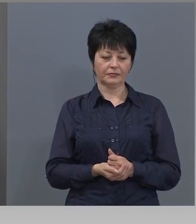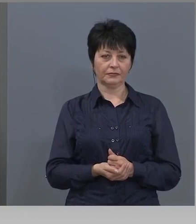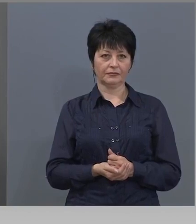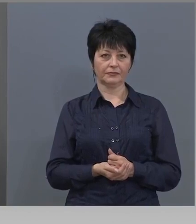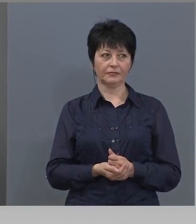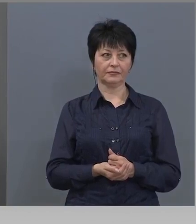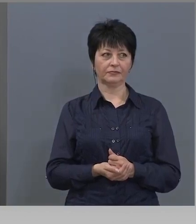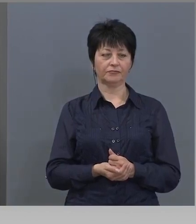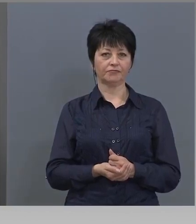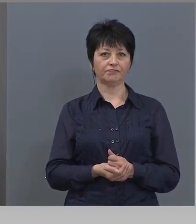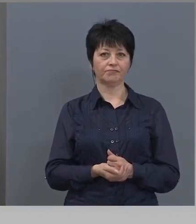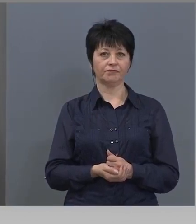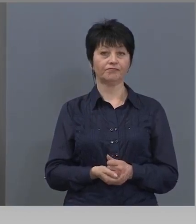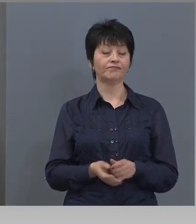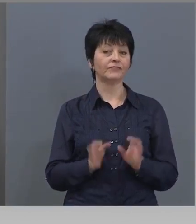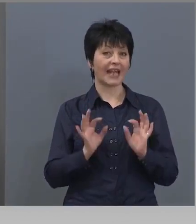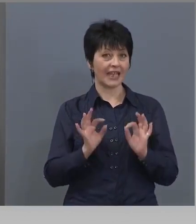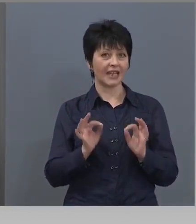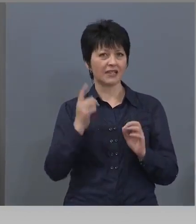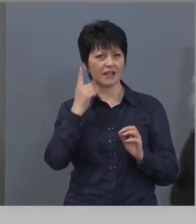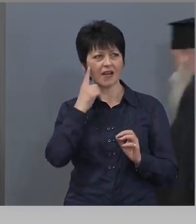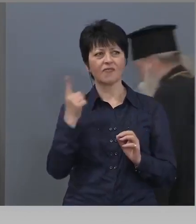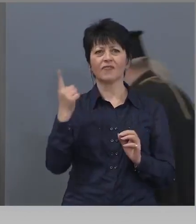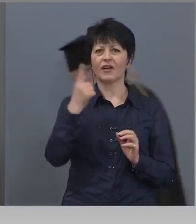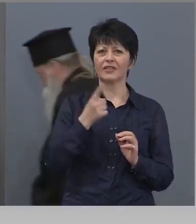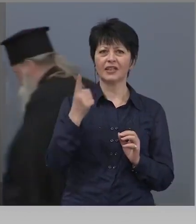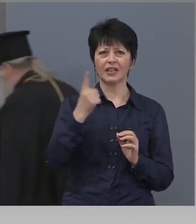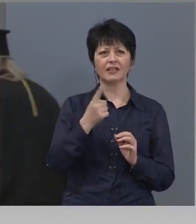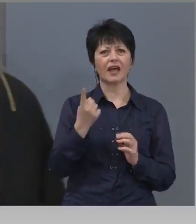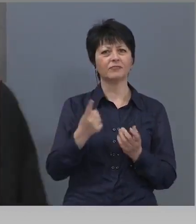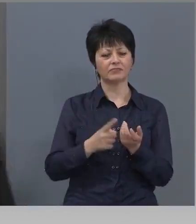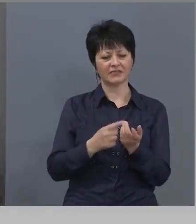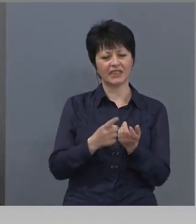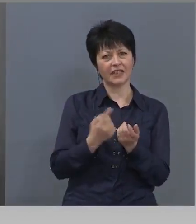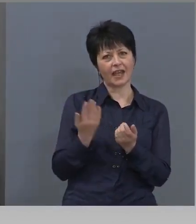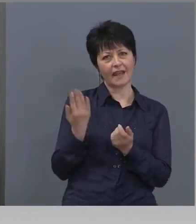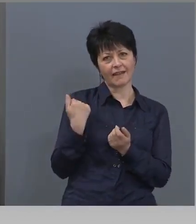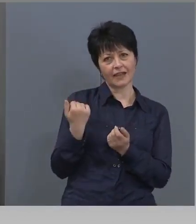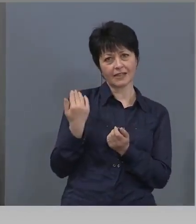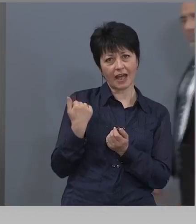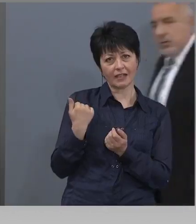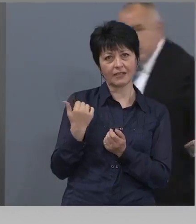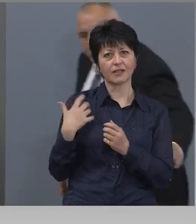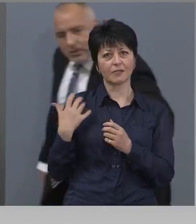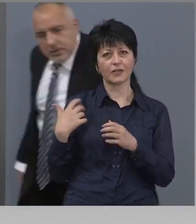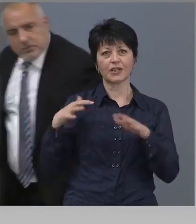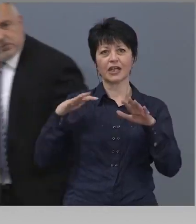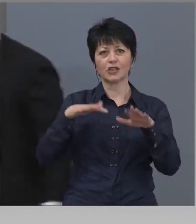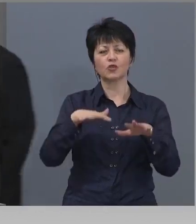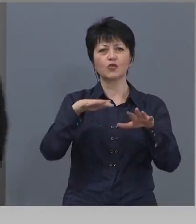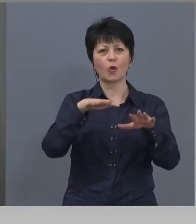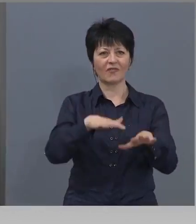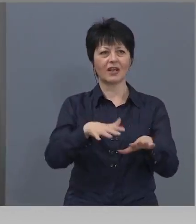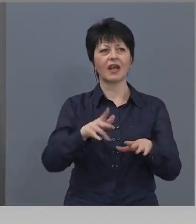Наистина, в дните, няколко дни назад, се получи такова струпване на контролни органи, различни контролни органи,